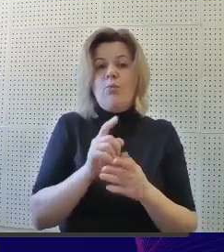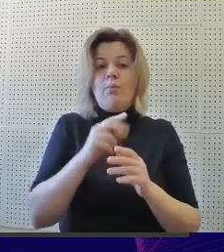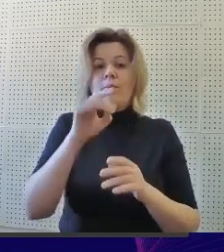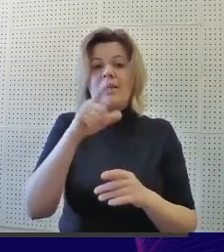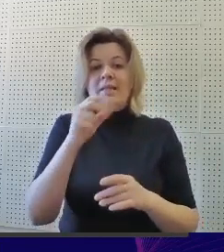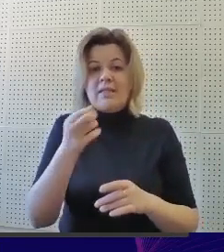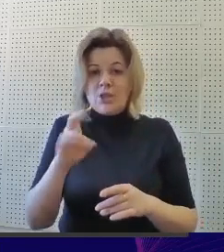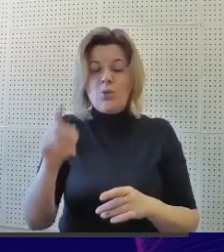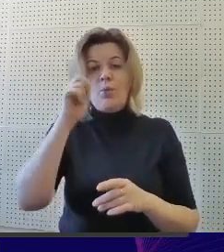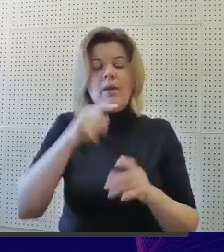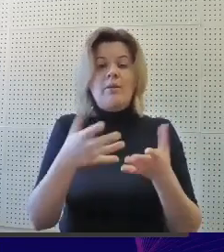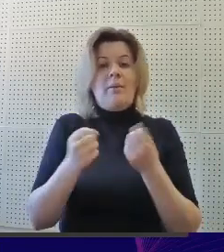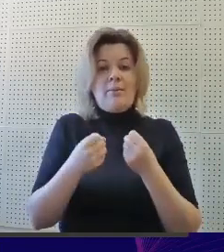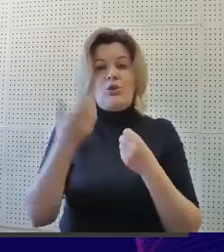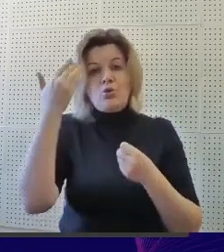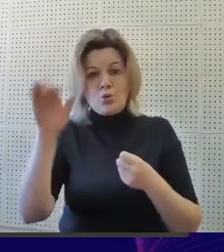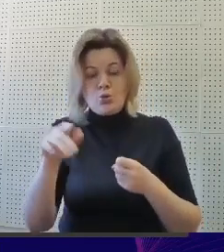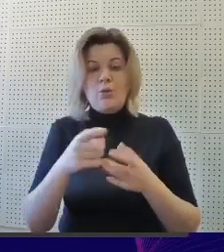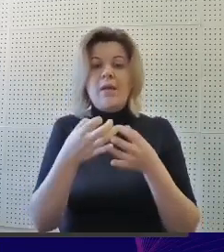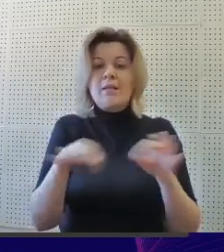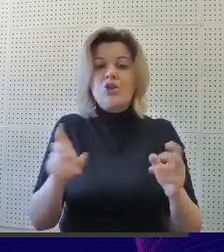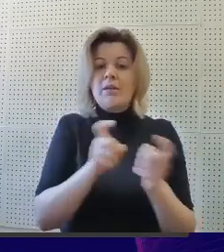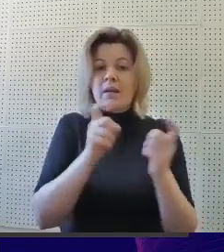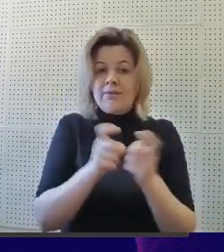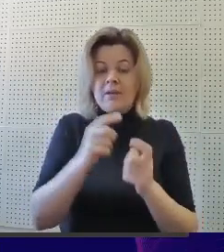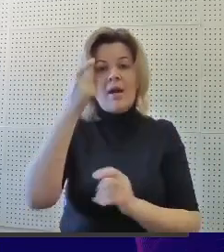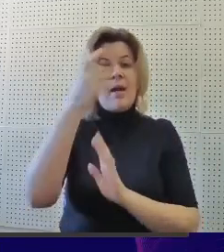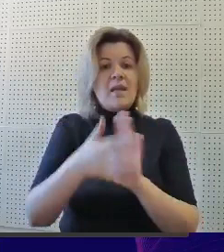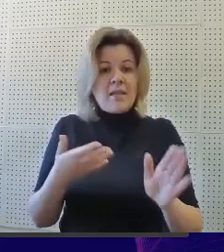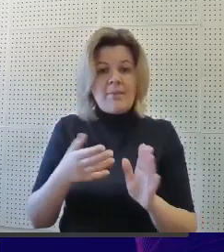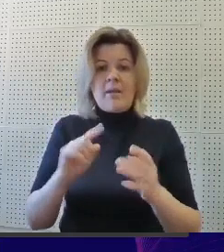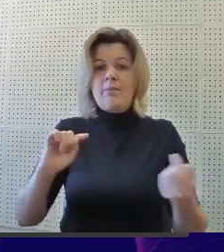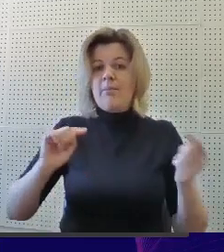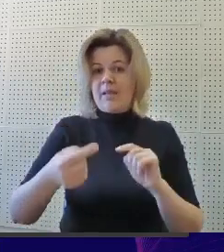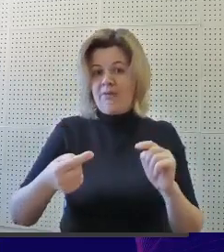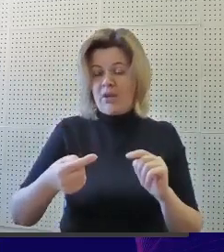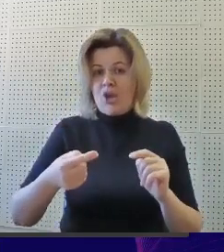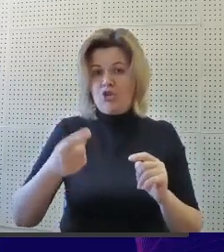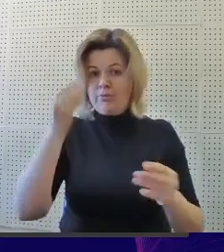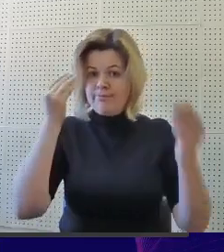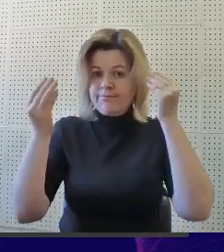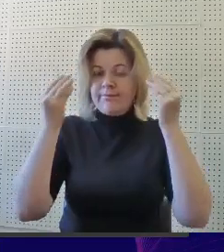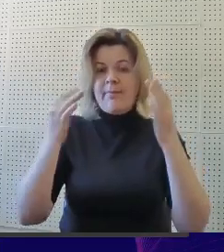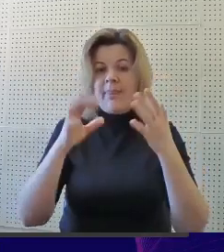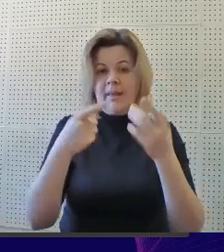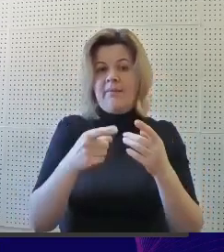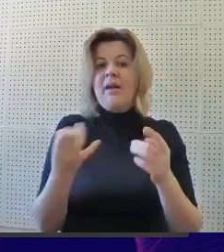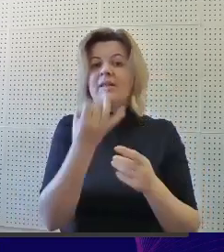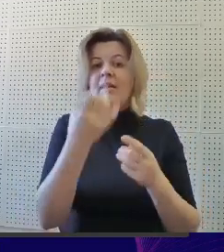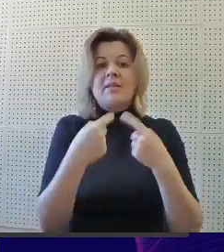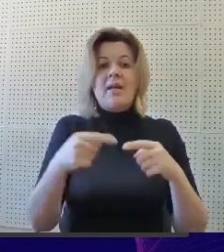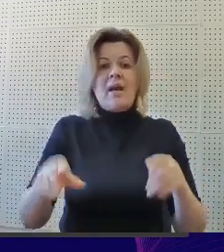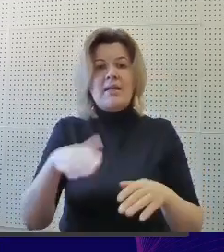чужую, разрешать конфликты, осознавать возможные объективные противоречия в интересах разных сторон и